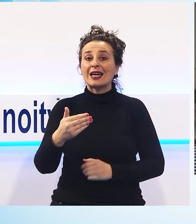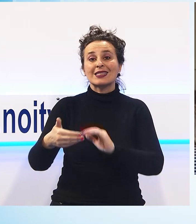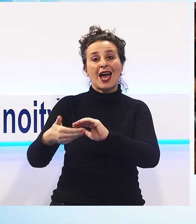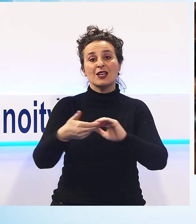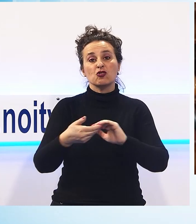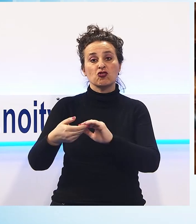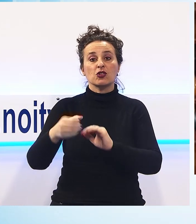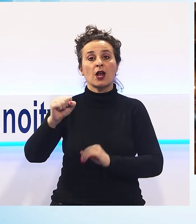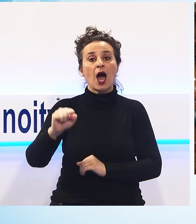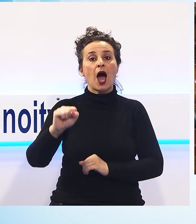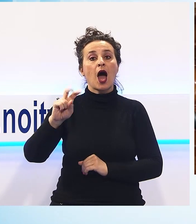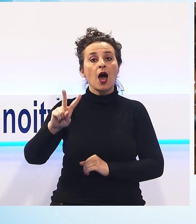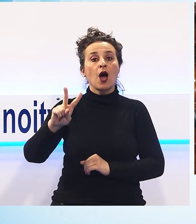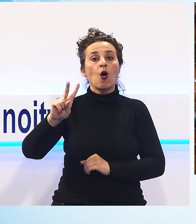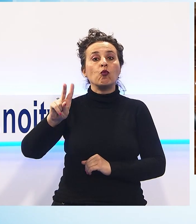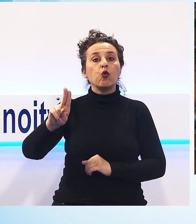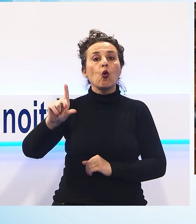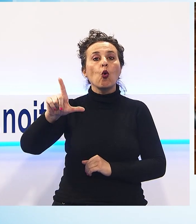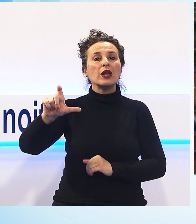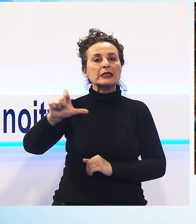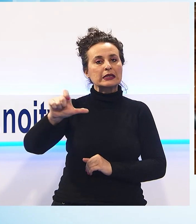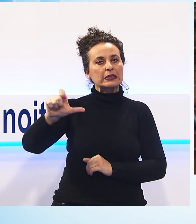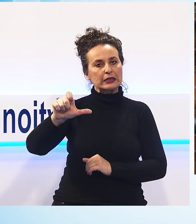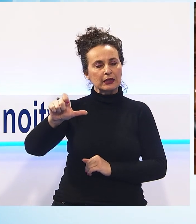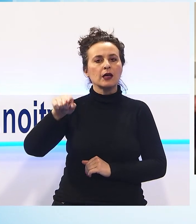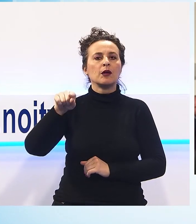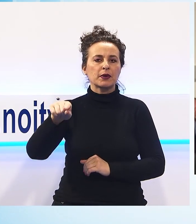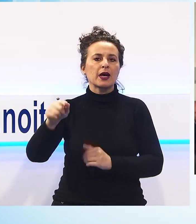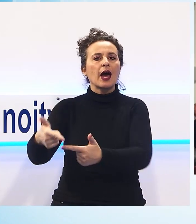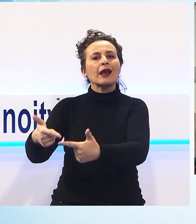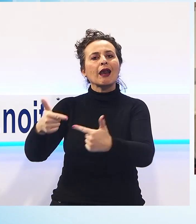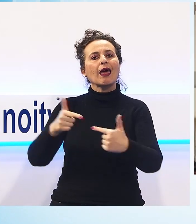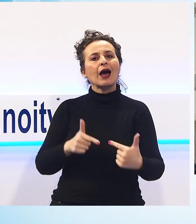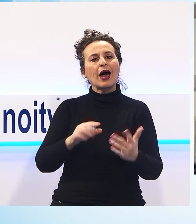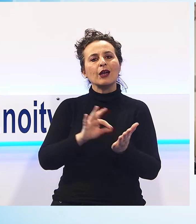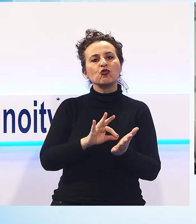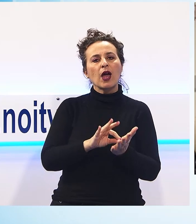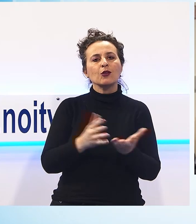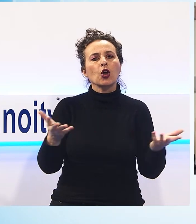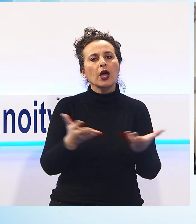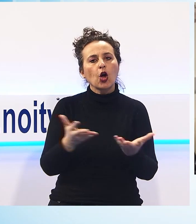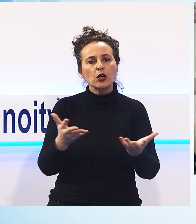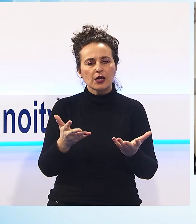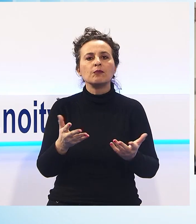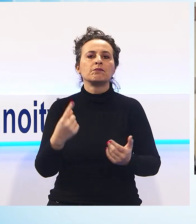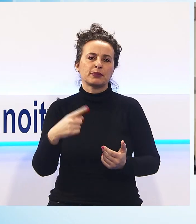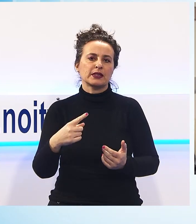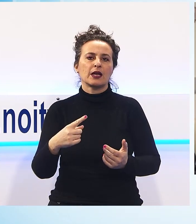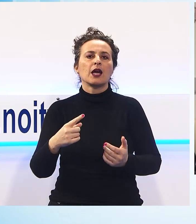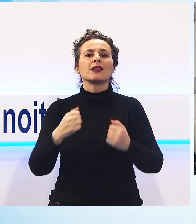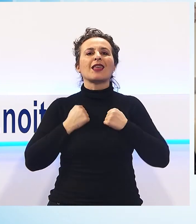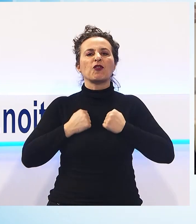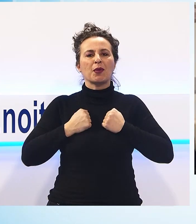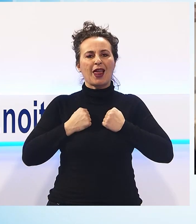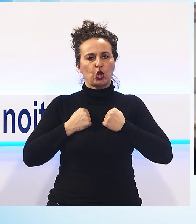volontariato nelle unità locali dei servizi sociosanitari di Lucca, sono stati premiati con una bella mattinata di festa al